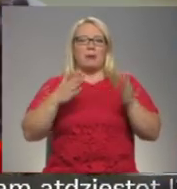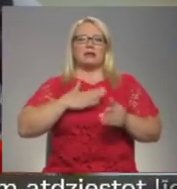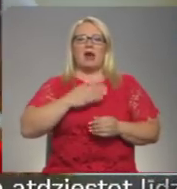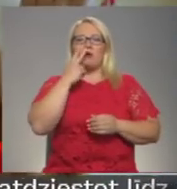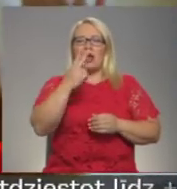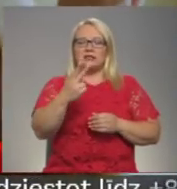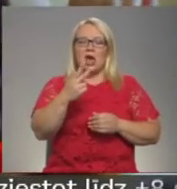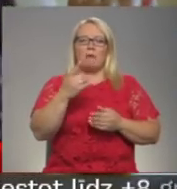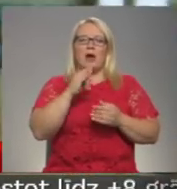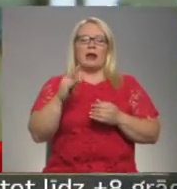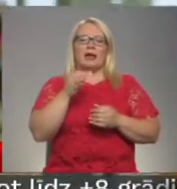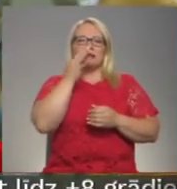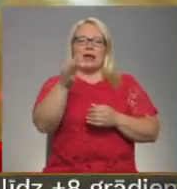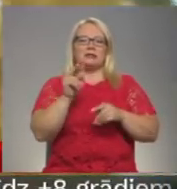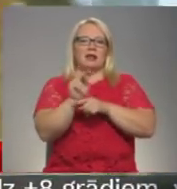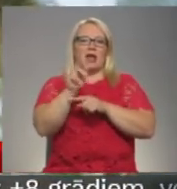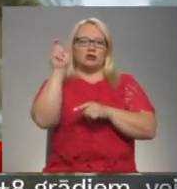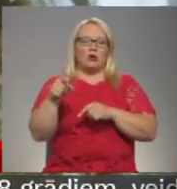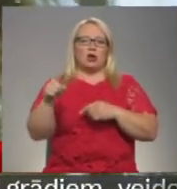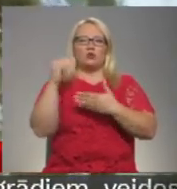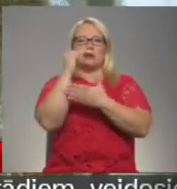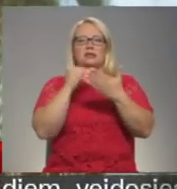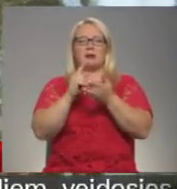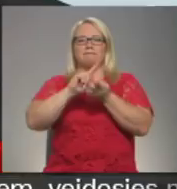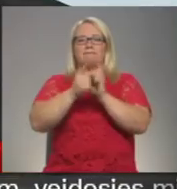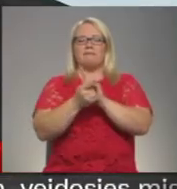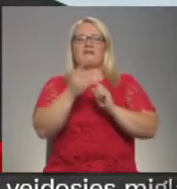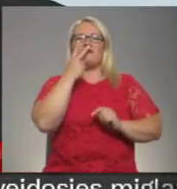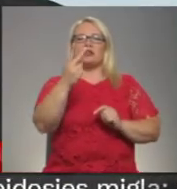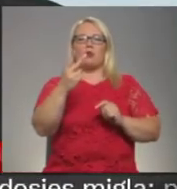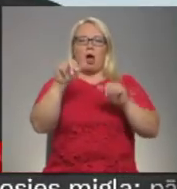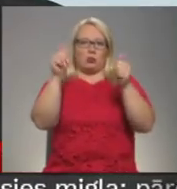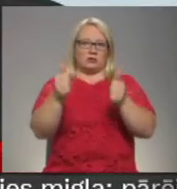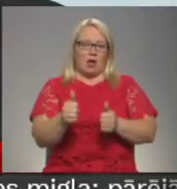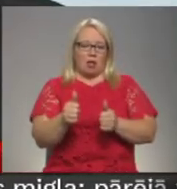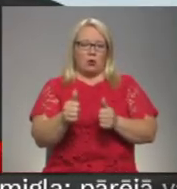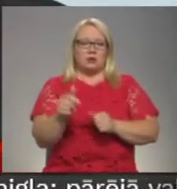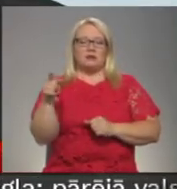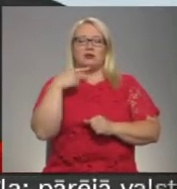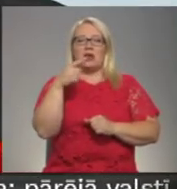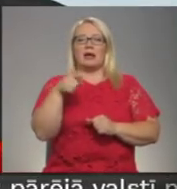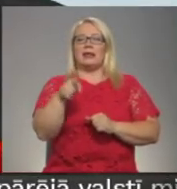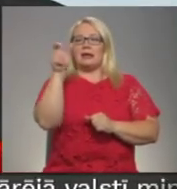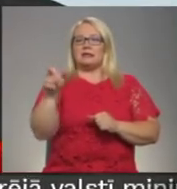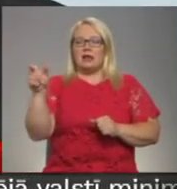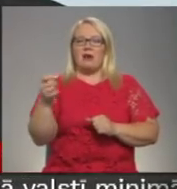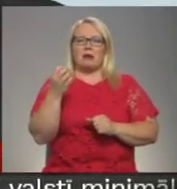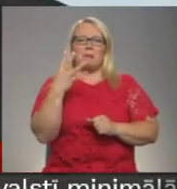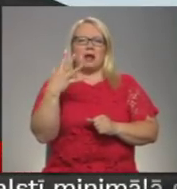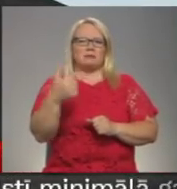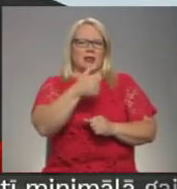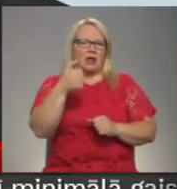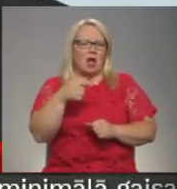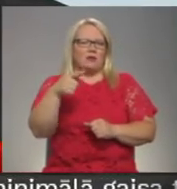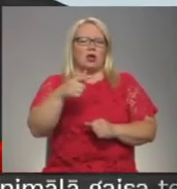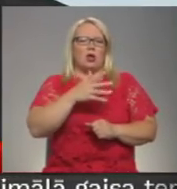darbā paudas arī režisors, scenārija pārvērtis vizuālos tēlos. Tie cilvēki, kuriem pats un gadu, viņi ir